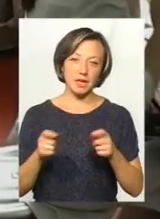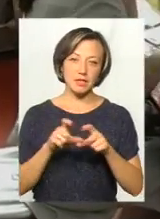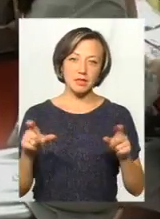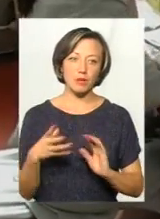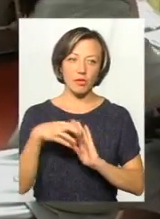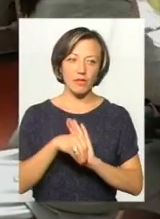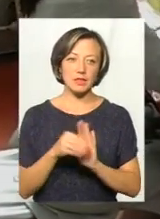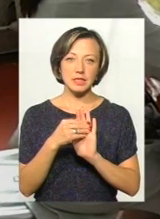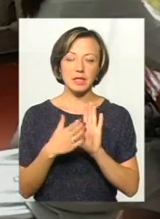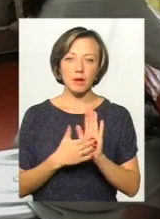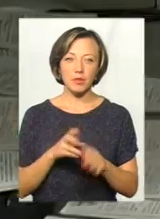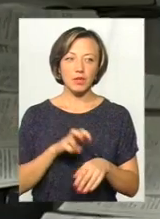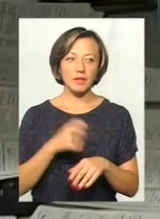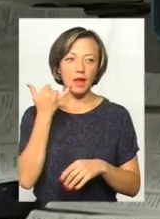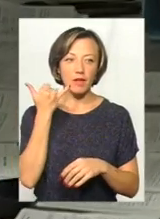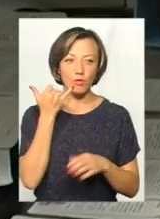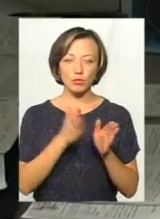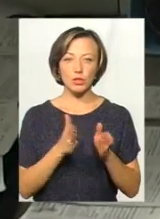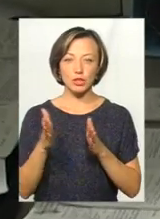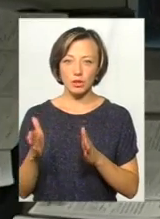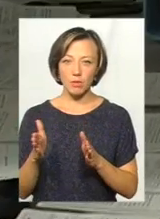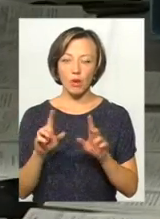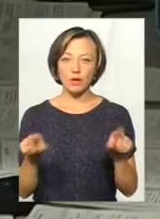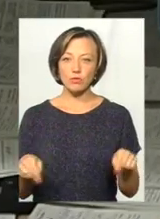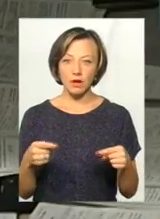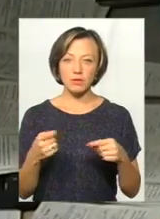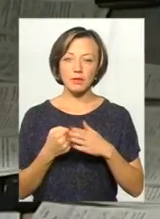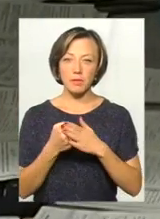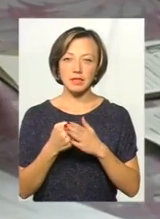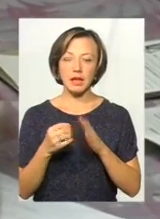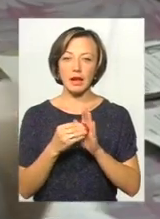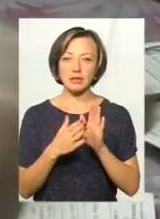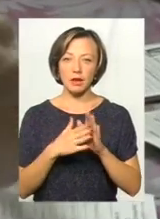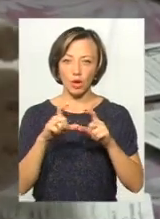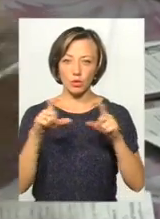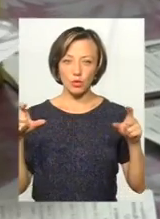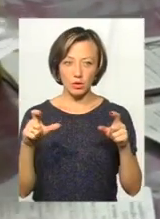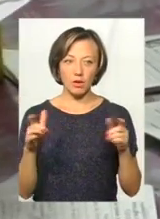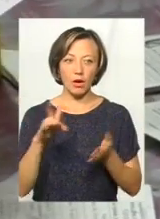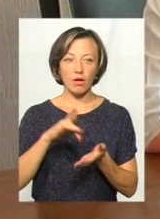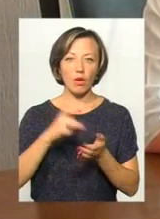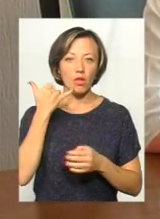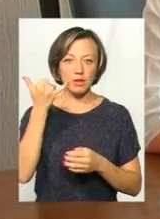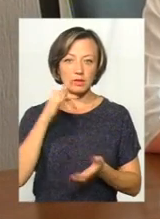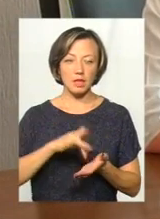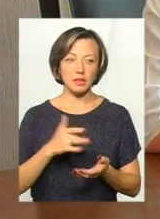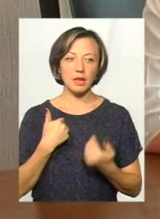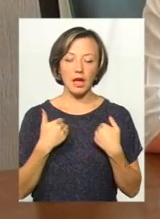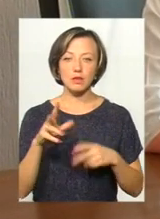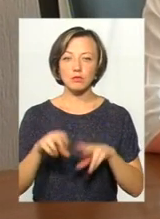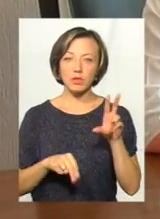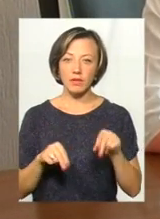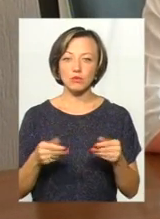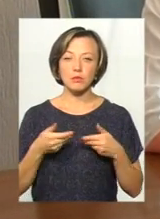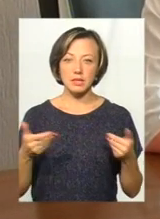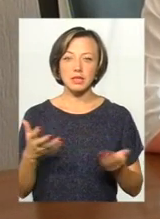запровадила запис до лікарів у телефонному режимі, організувавши на базі реєстратури невеличкий кол-центр. Я сподіваюся, що ми